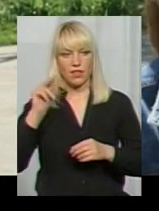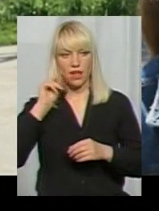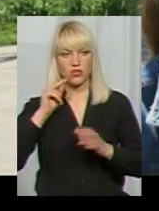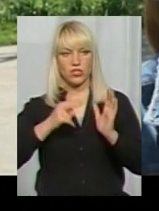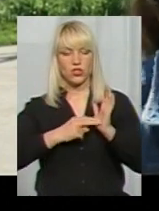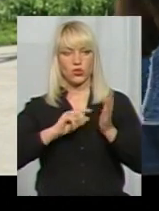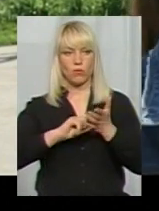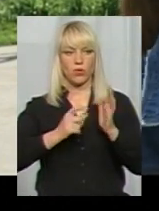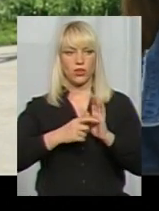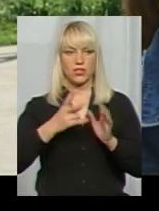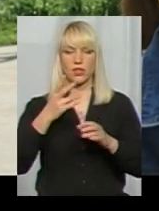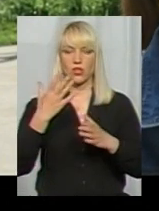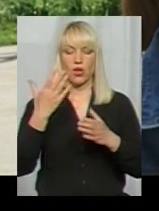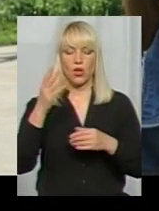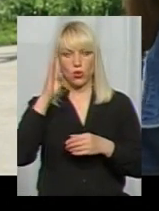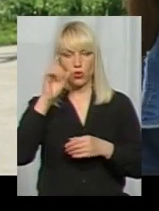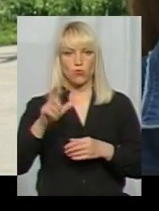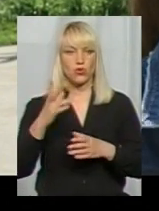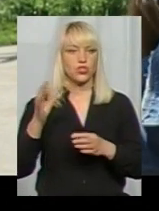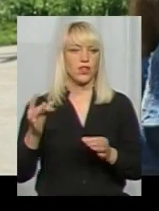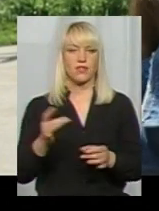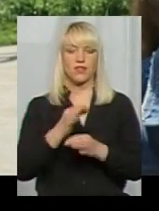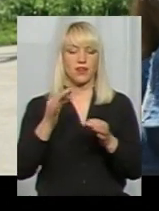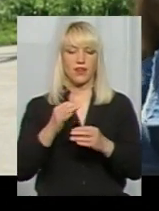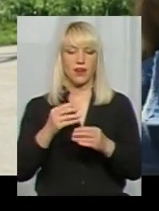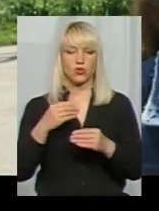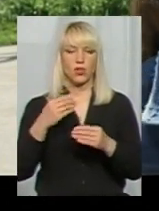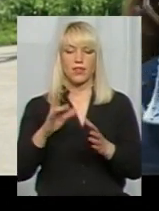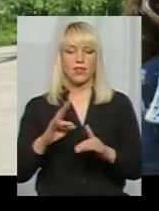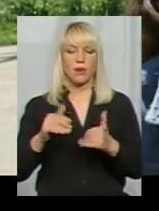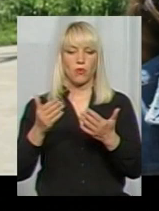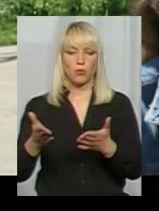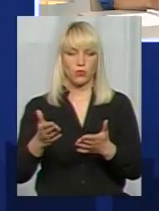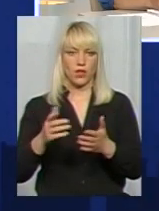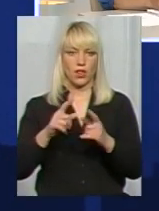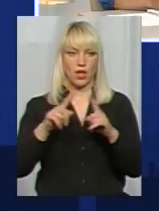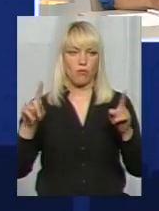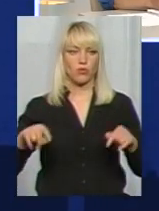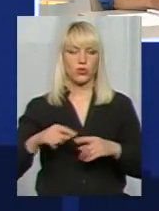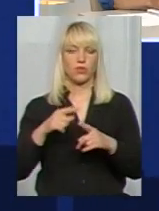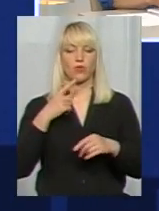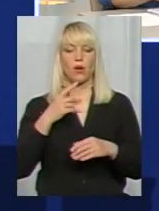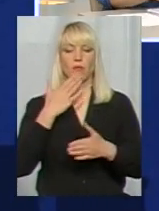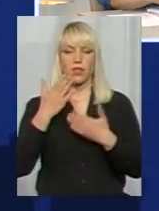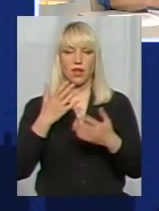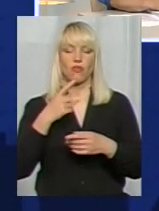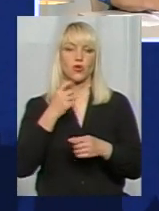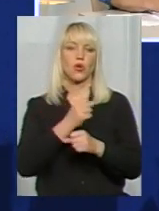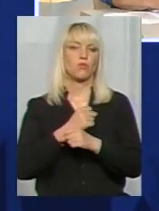йому ще ні разу не запропонували потівку. Мама бігала, питала, але кажуть, чекайте, потівок мало,